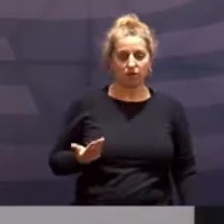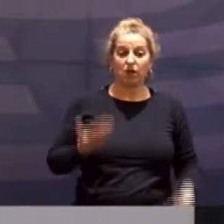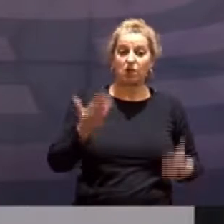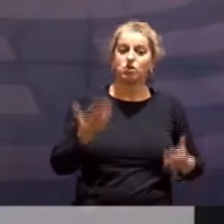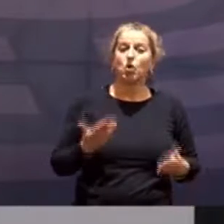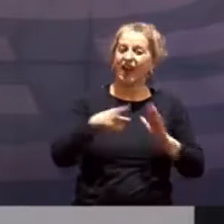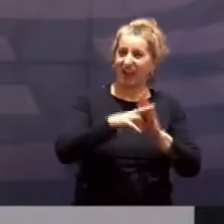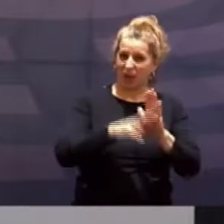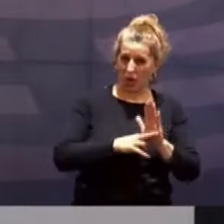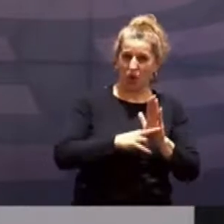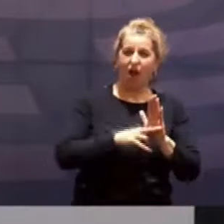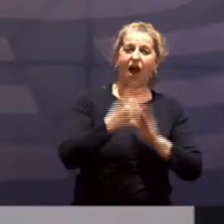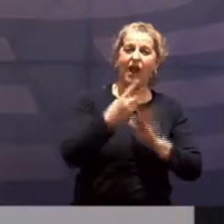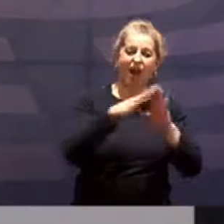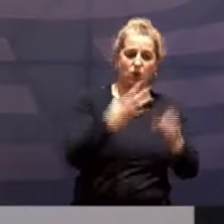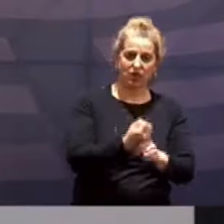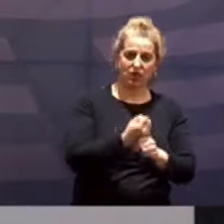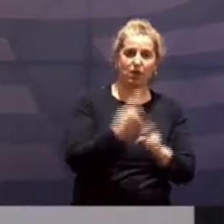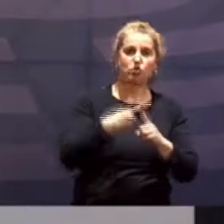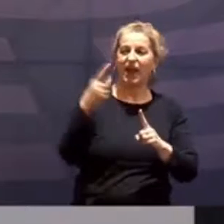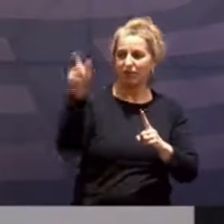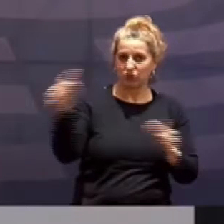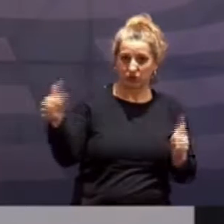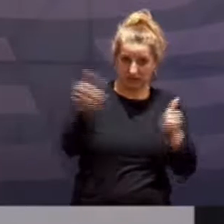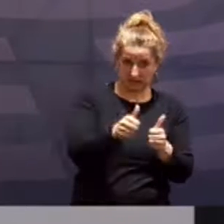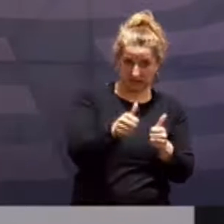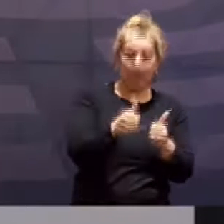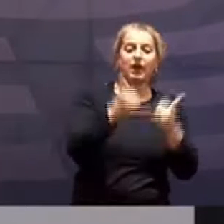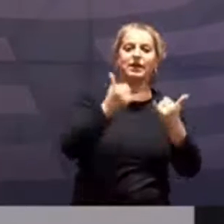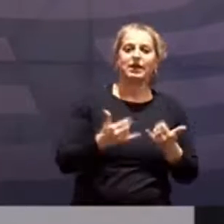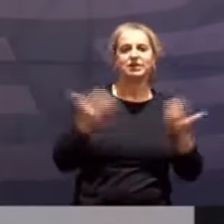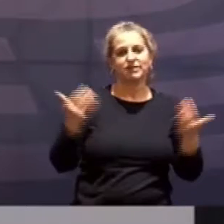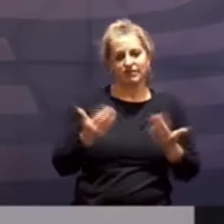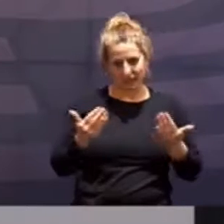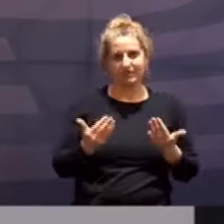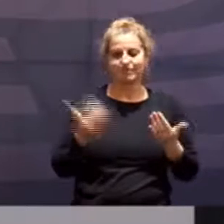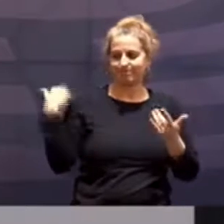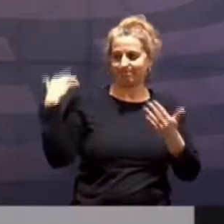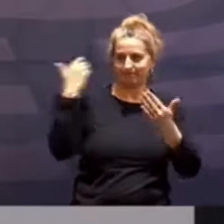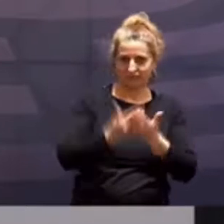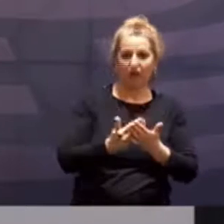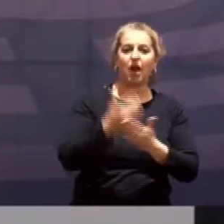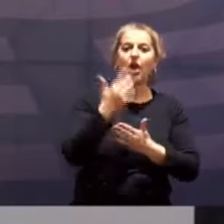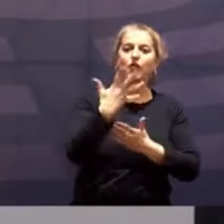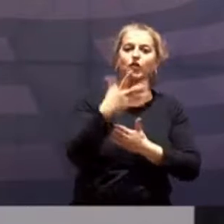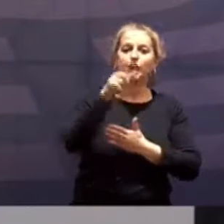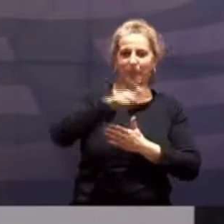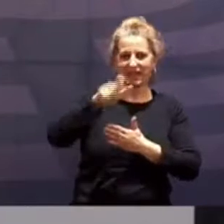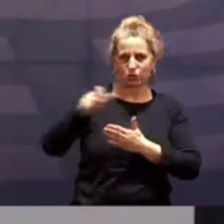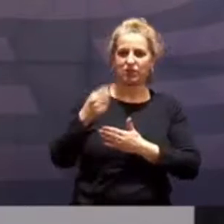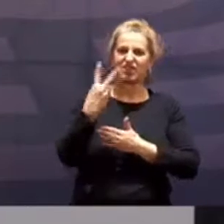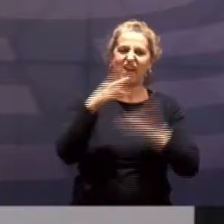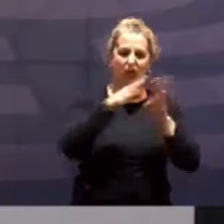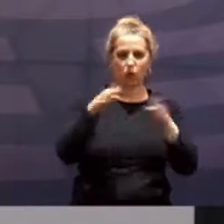ein Haushalt plus eine weitere Person, nun ersetzt wurde durch die bis dahin geltende Regelung von fünf Personen und zwei Haushalten,